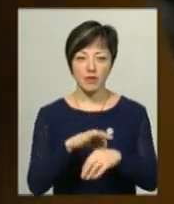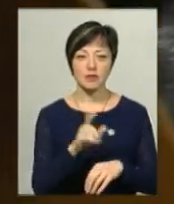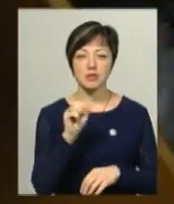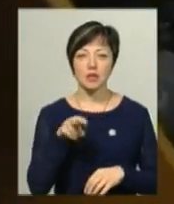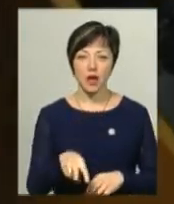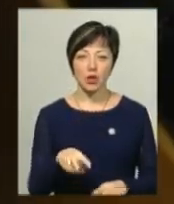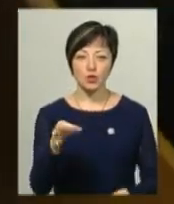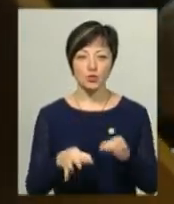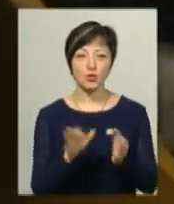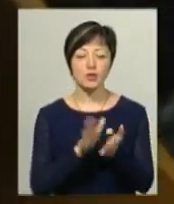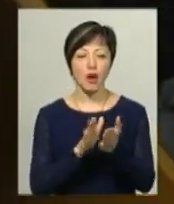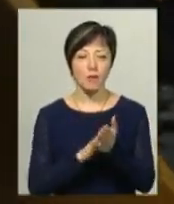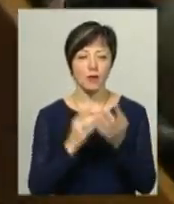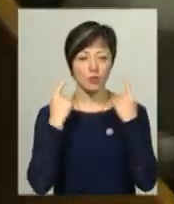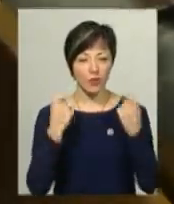зааплодували.